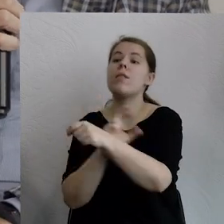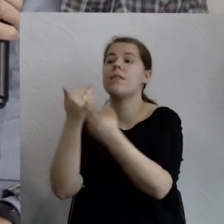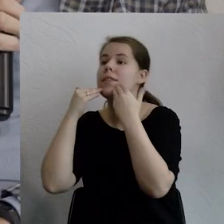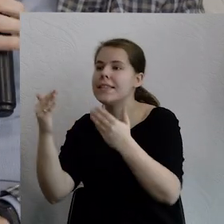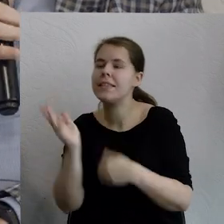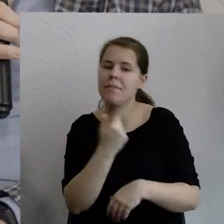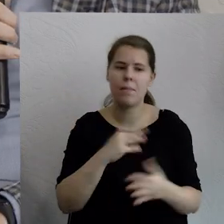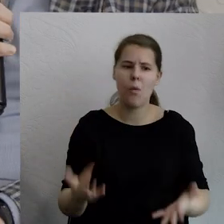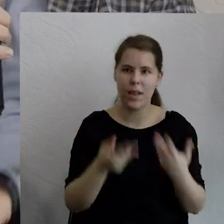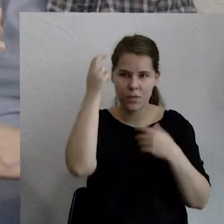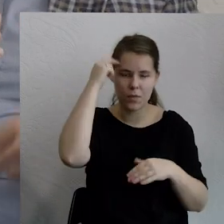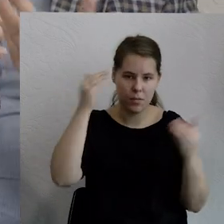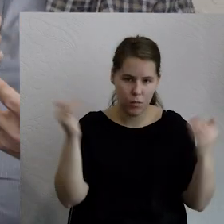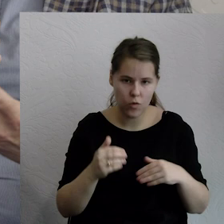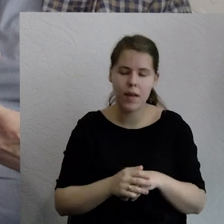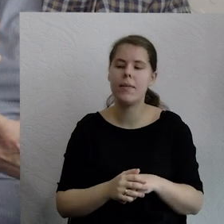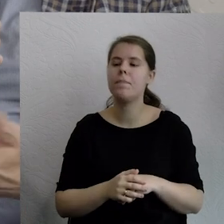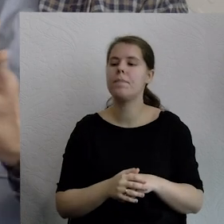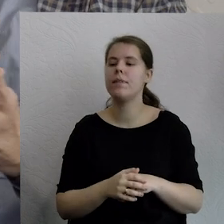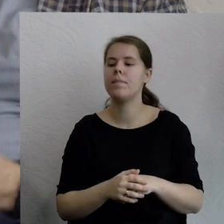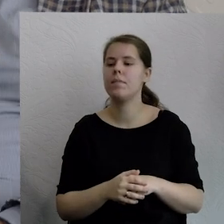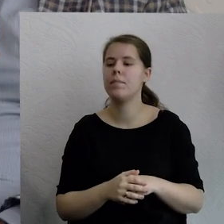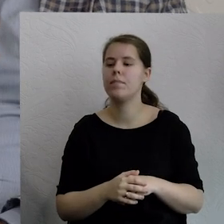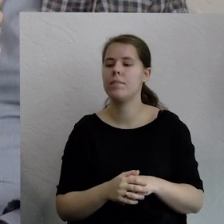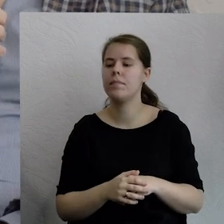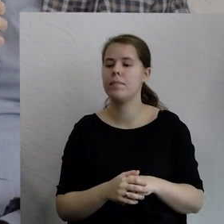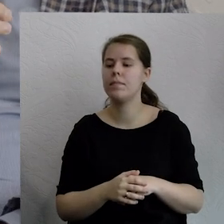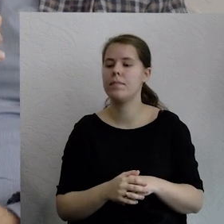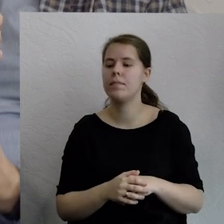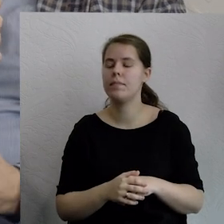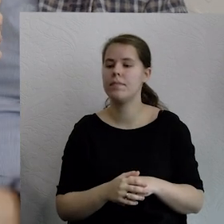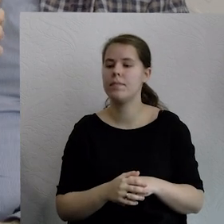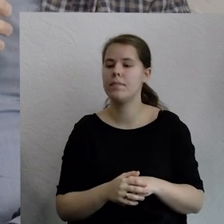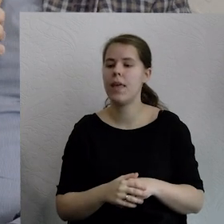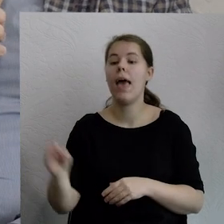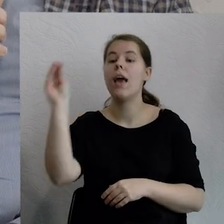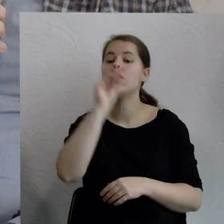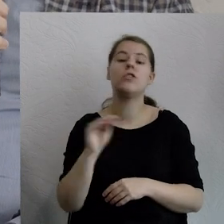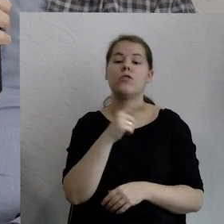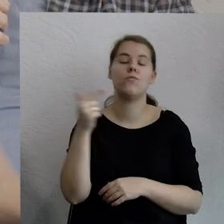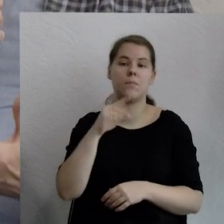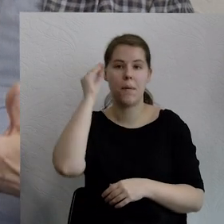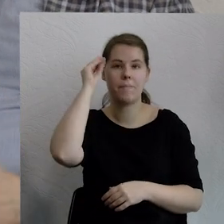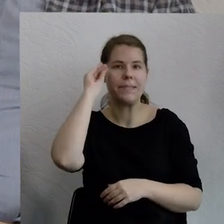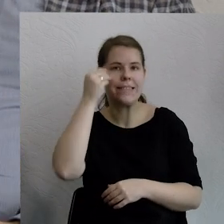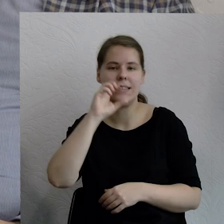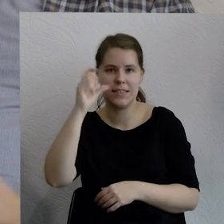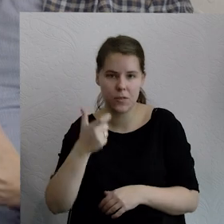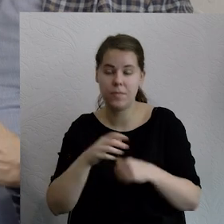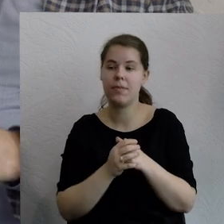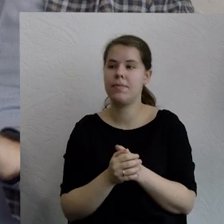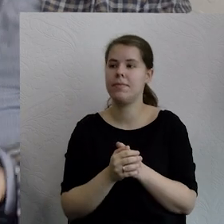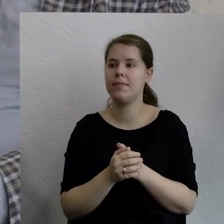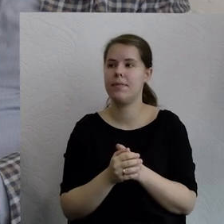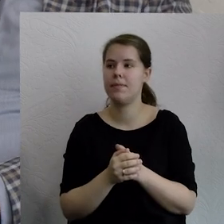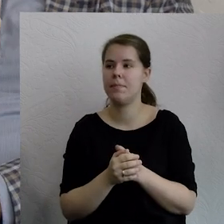dwie rzeczy, które mamy, które teoretycznie przynajmniej, jeżeli odpowiednio włączymy, dałyby szansę. Po raz pierwszy w historii